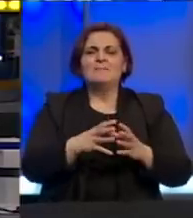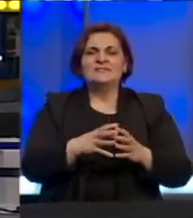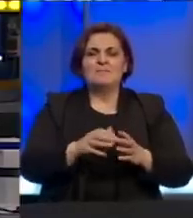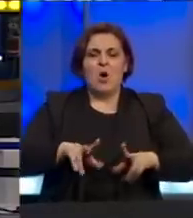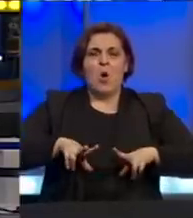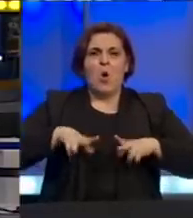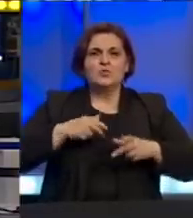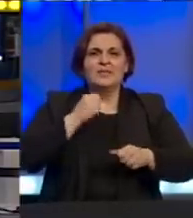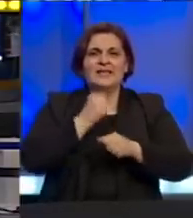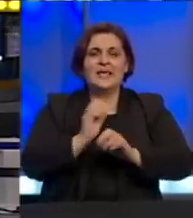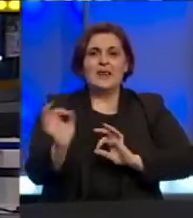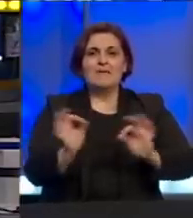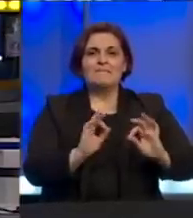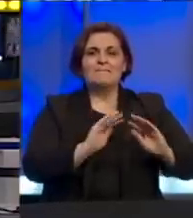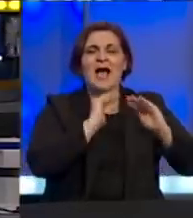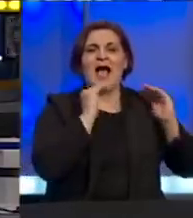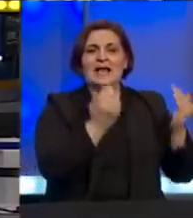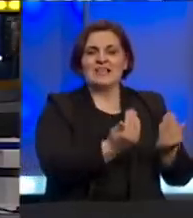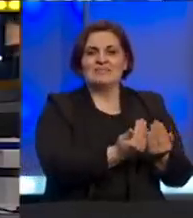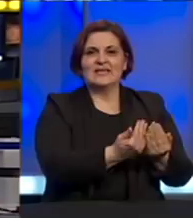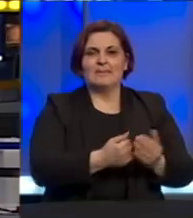od jutro sradi na pripremanju karantena.